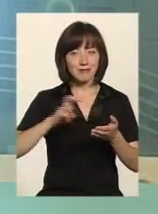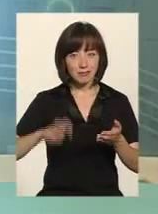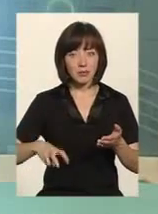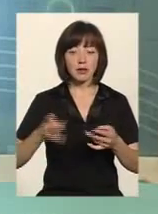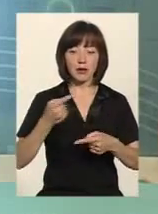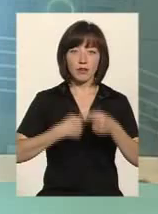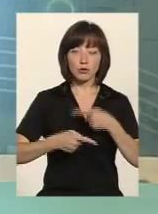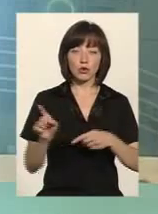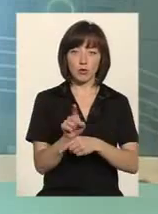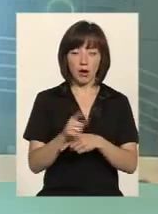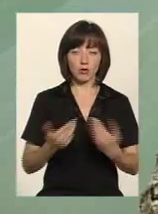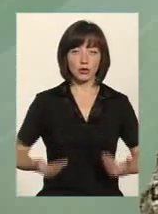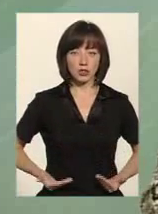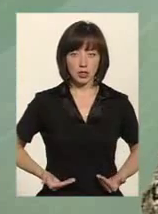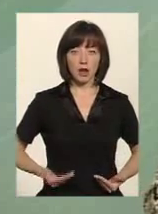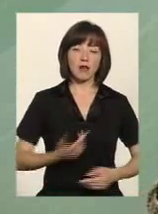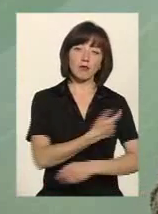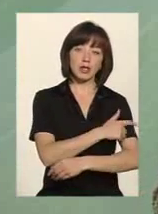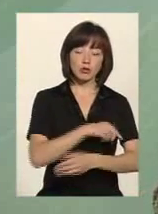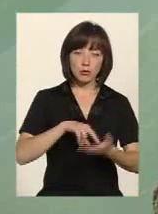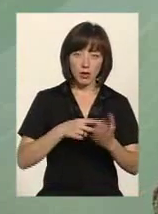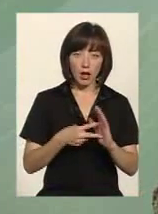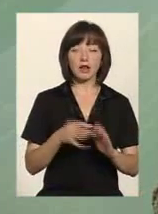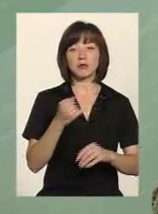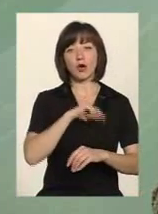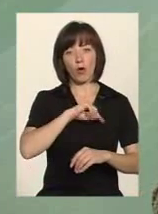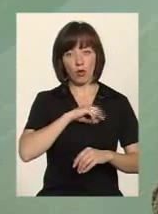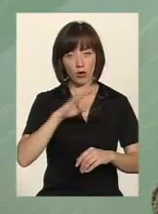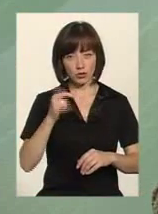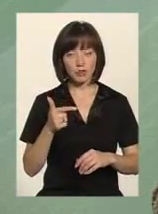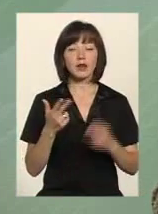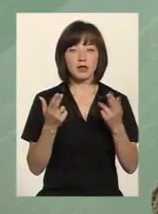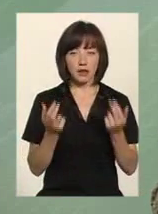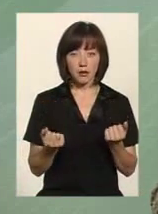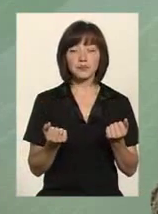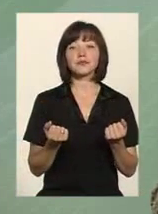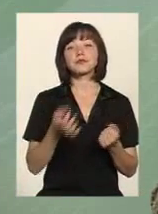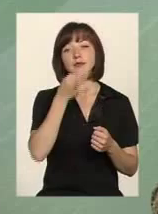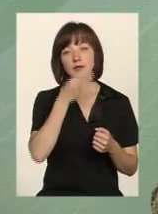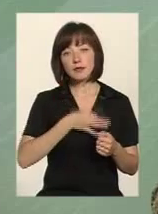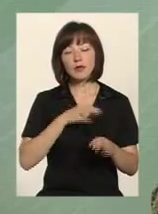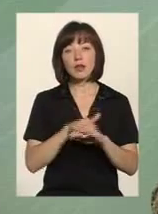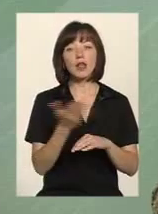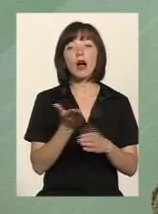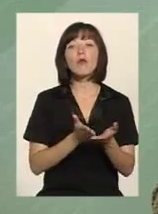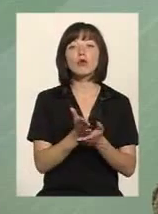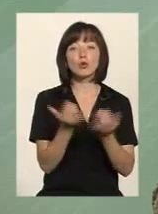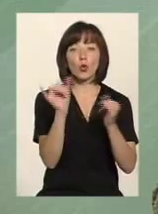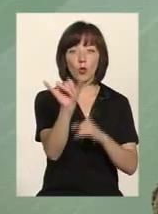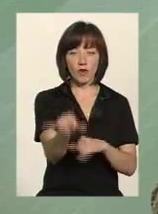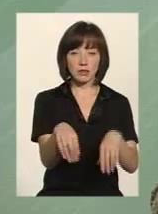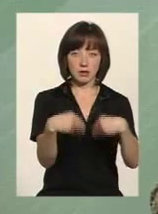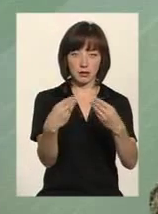повернутися до нормального життя у медичному плані реабілітації і отримати їх психологічну. Правильно? Скажіть, будь ласка, які саме послуги у вас надаються?